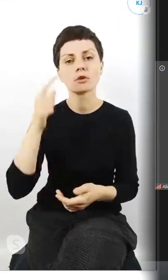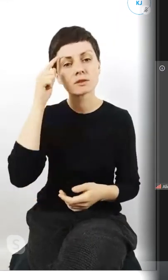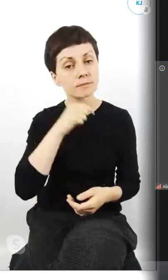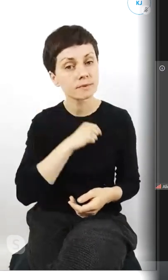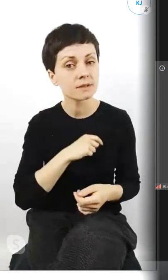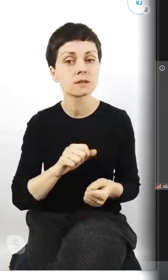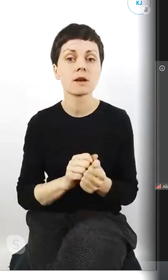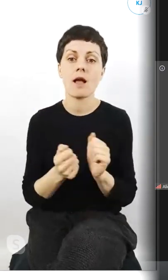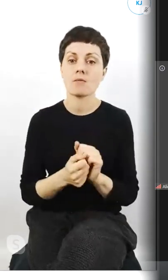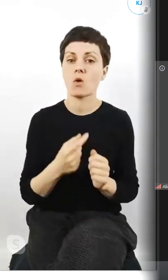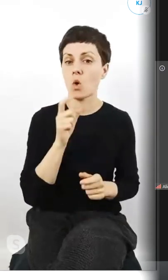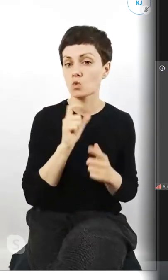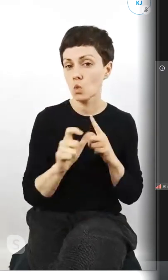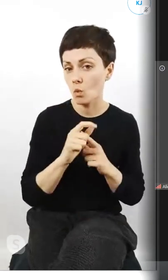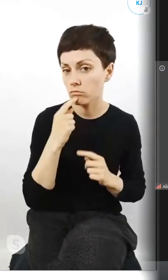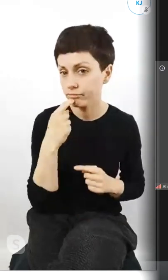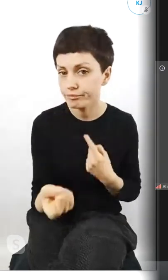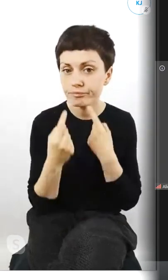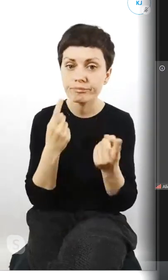verbalna.